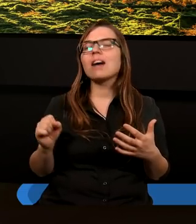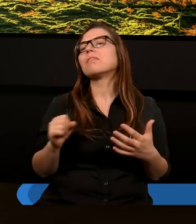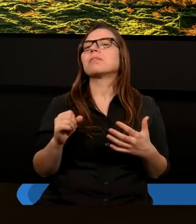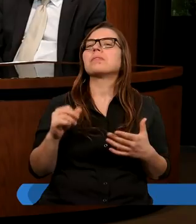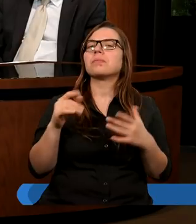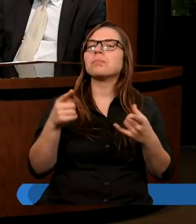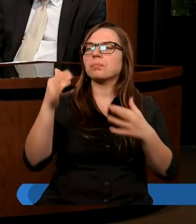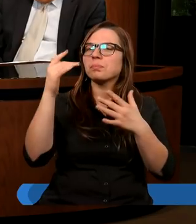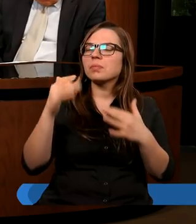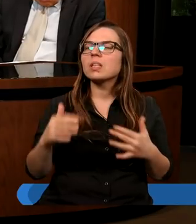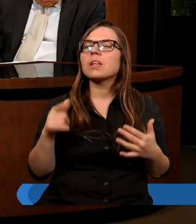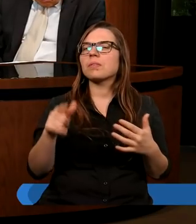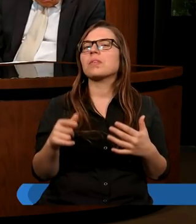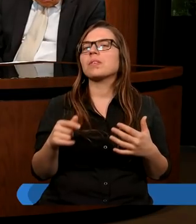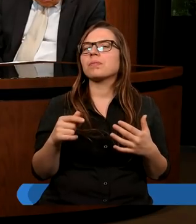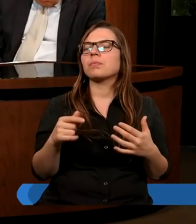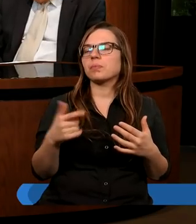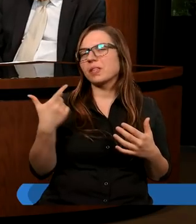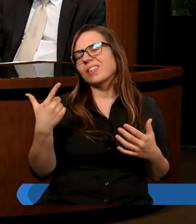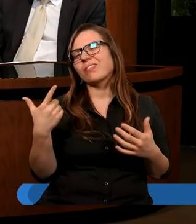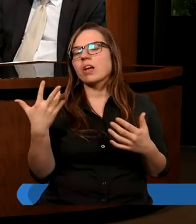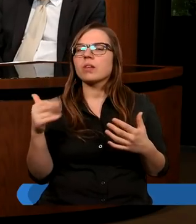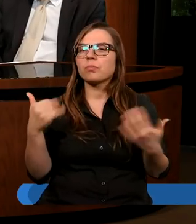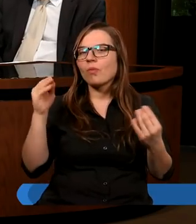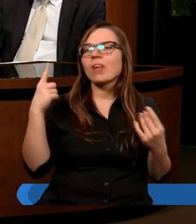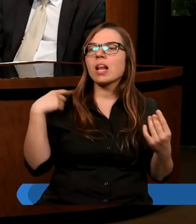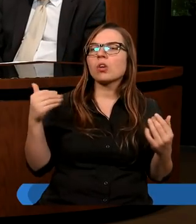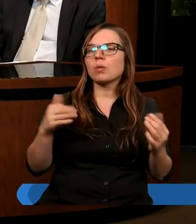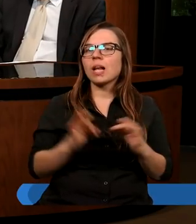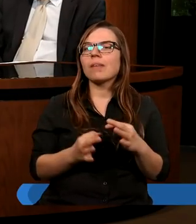oddziaływuje na co najmniej dwie osoby, a może nawet więcej,